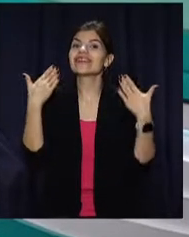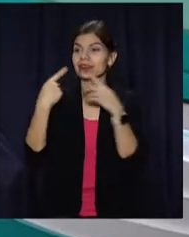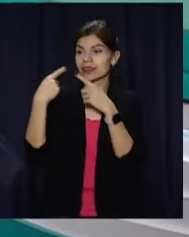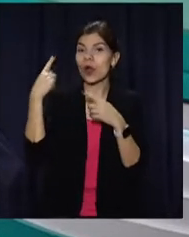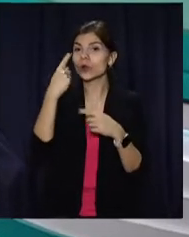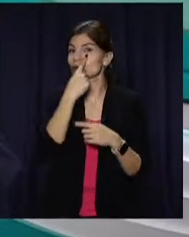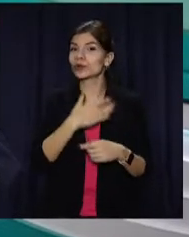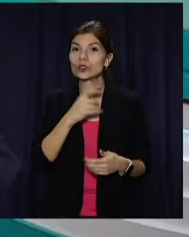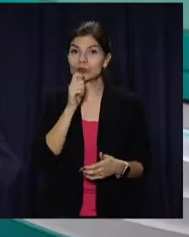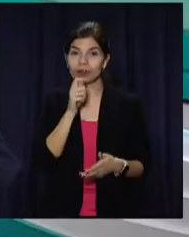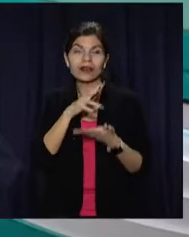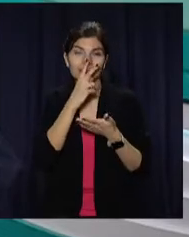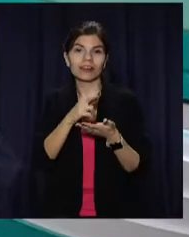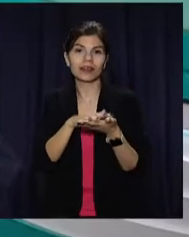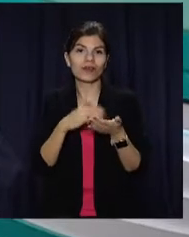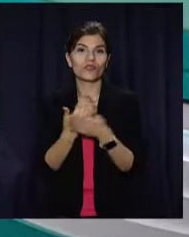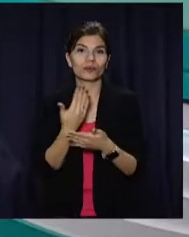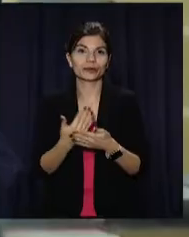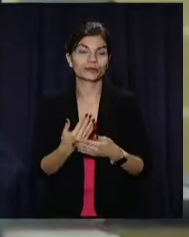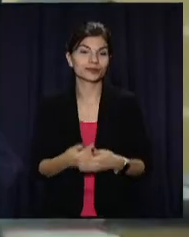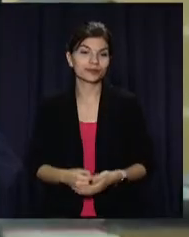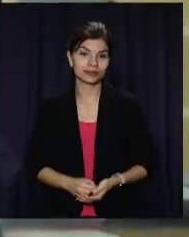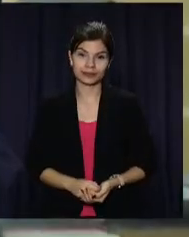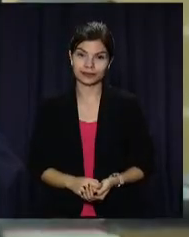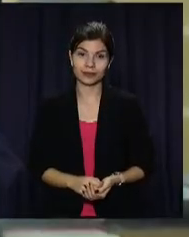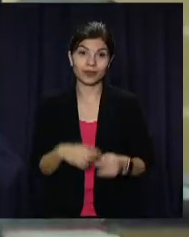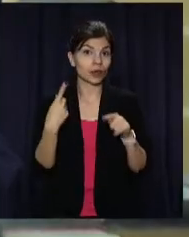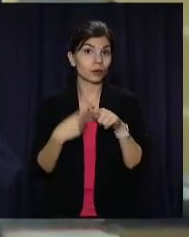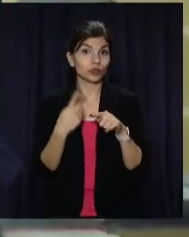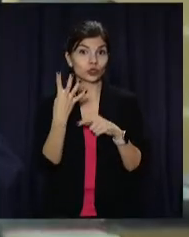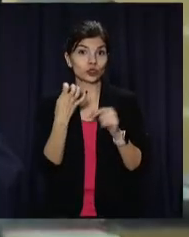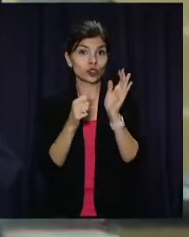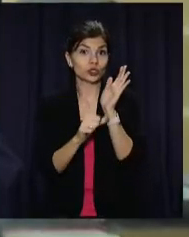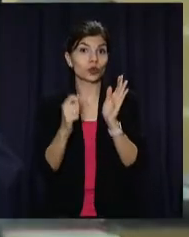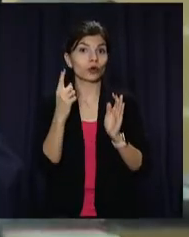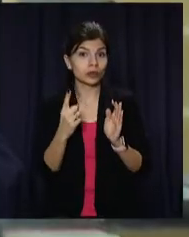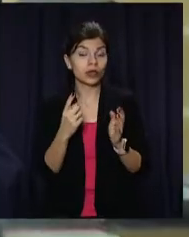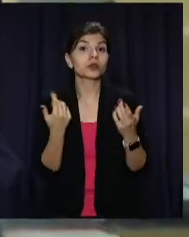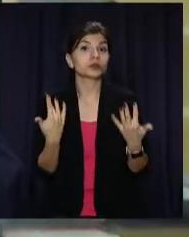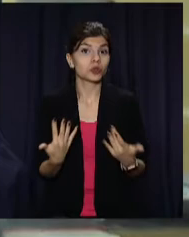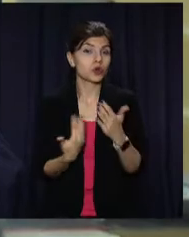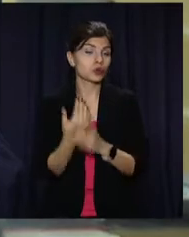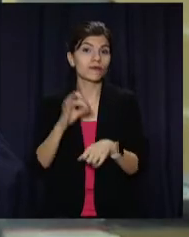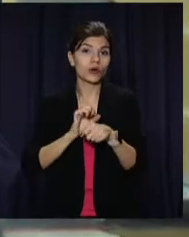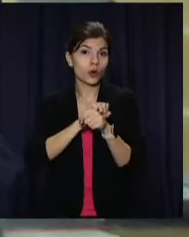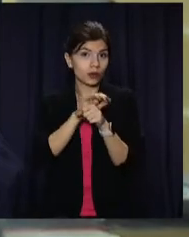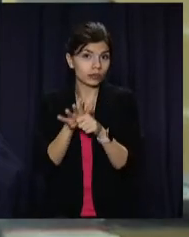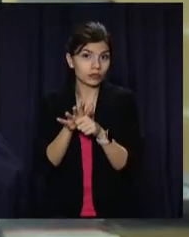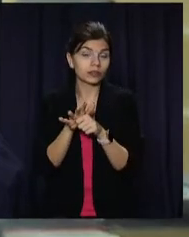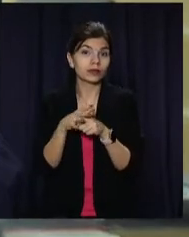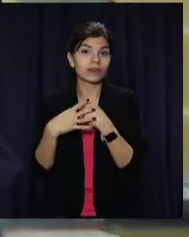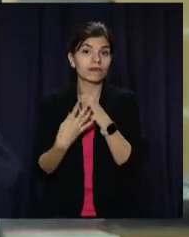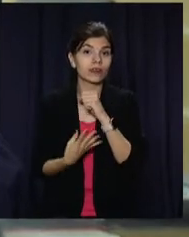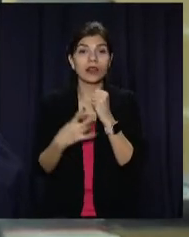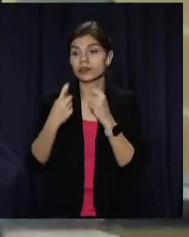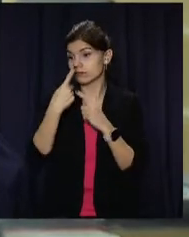очима наших журналістів – дивіться далі у випуску. Плюс 461. Саме стільки нових хворих на COVID-19 в